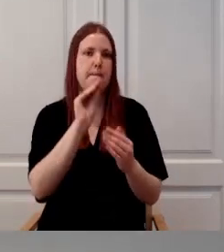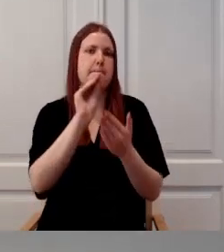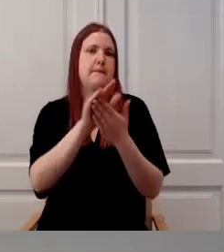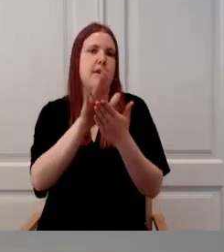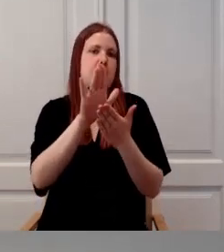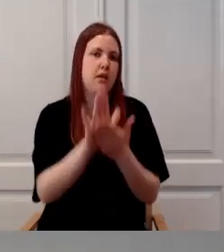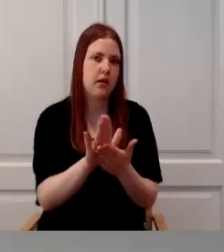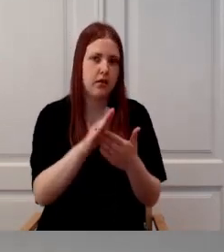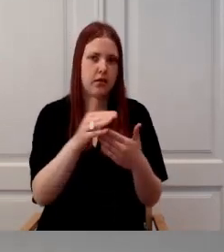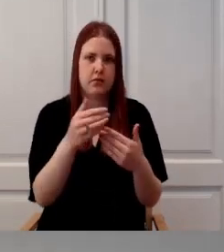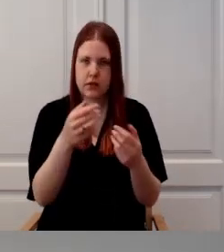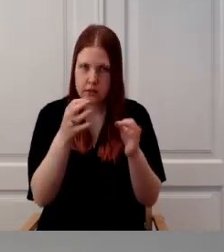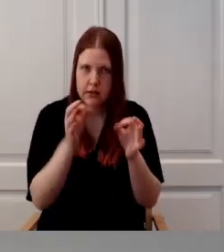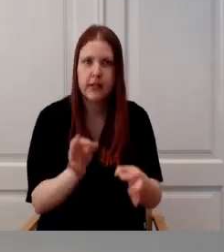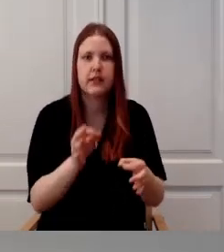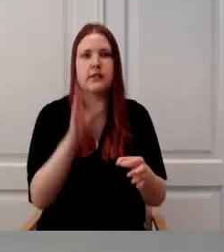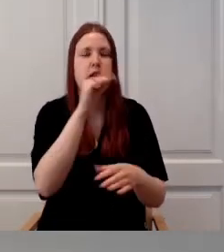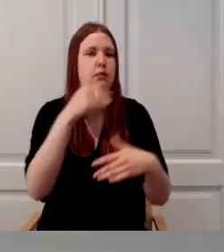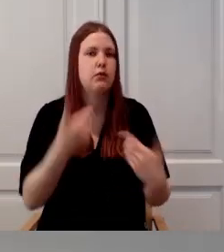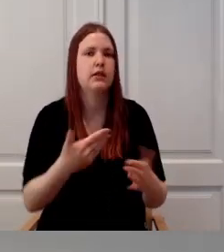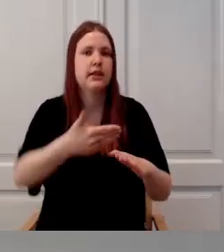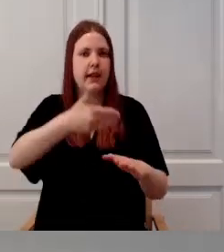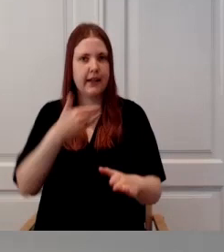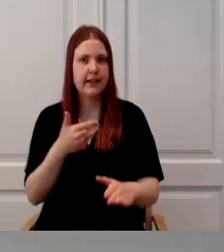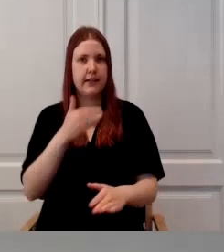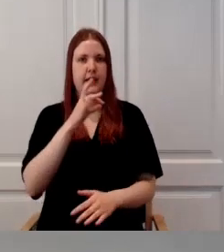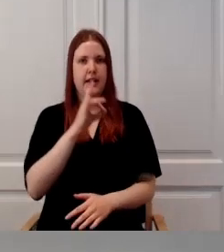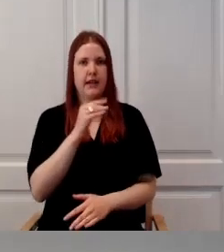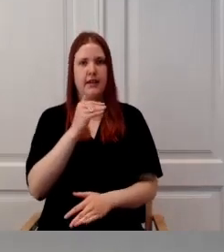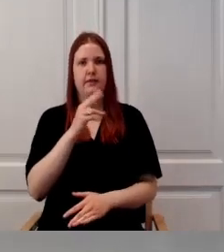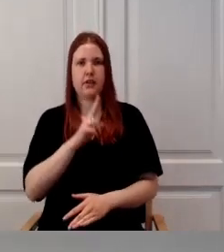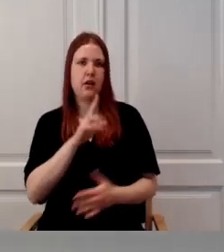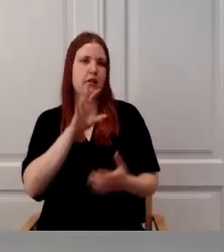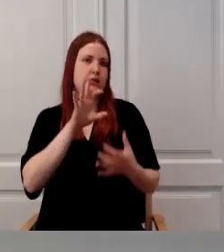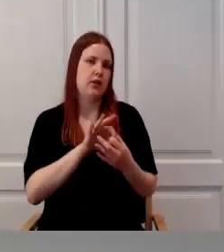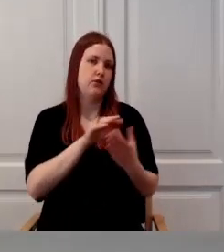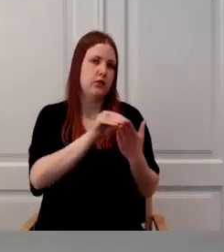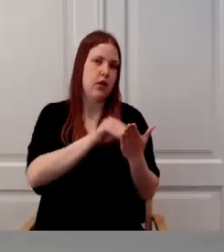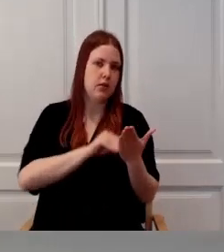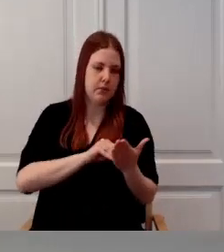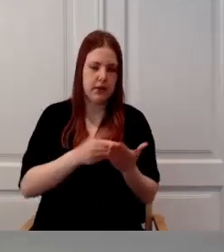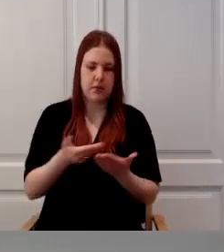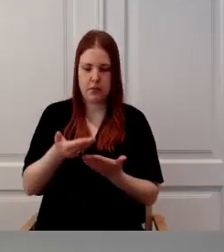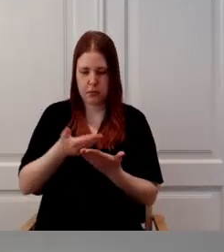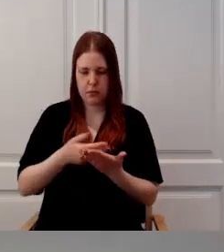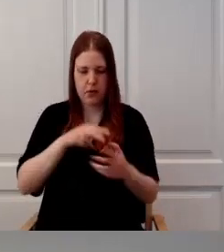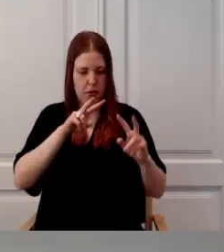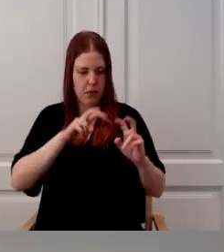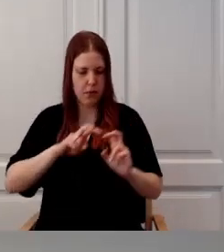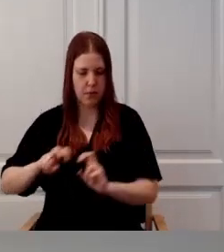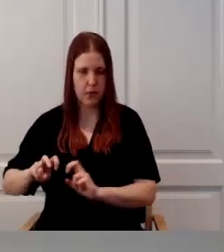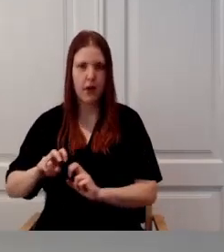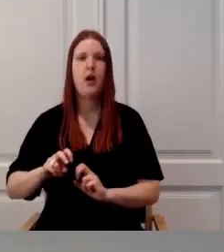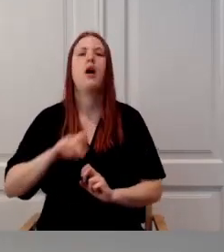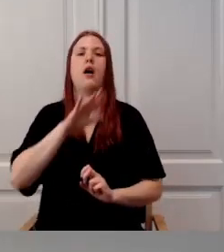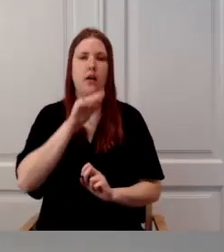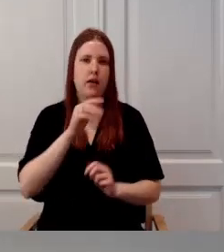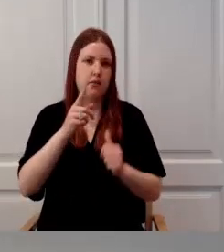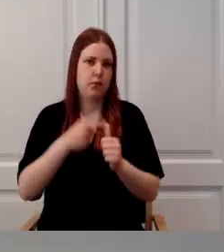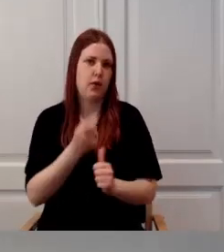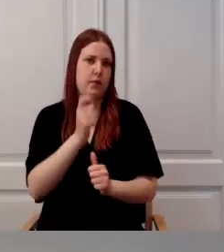vaja kasutada RFK põhised handmed, kui ka tegelikult selle hinnangu andmine võiks olla RFK põhine.